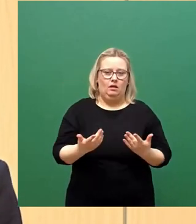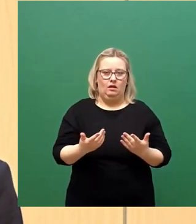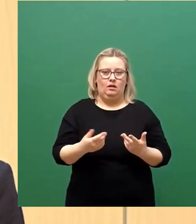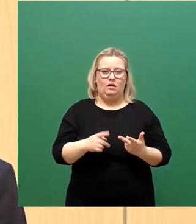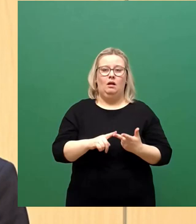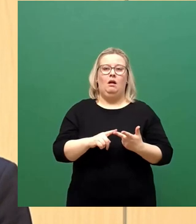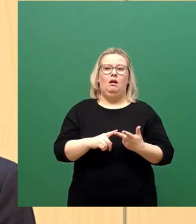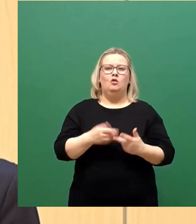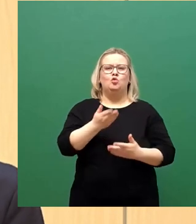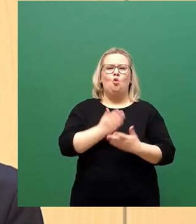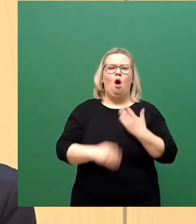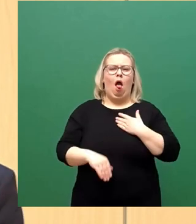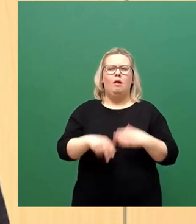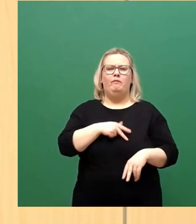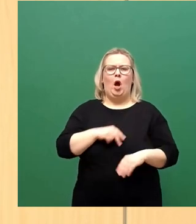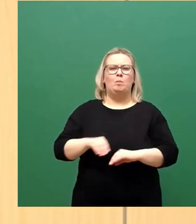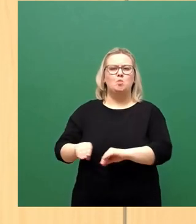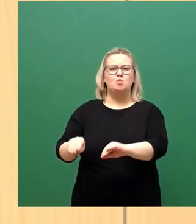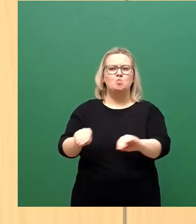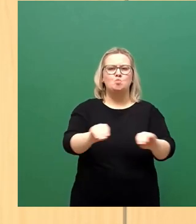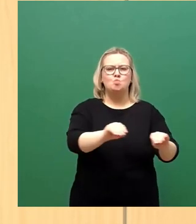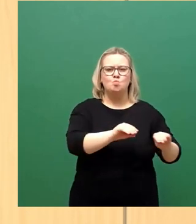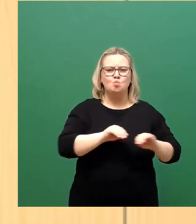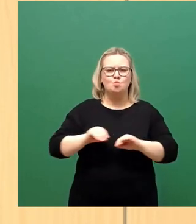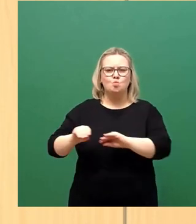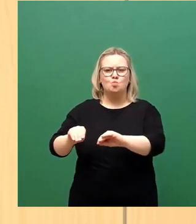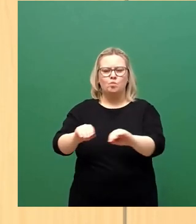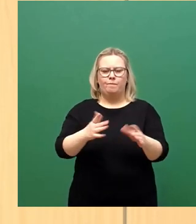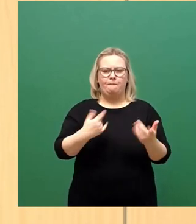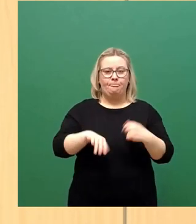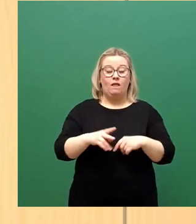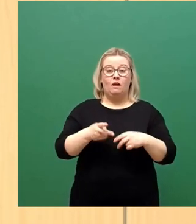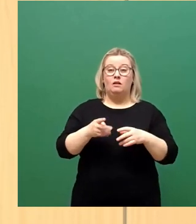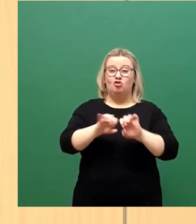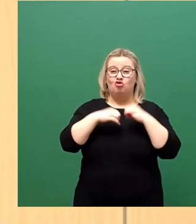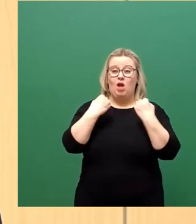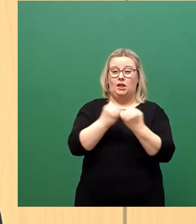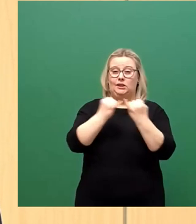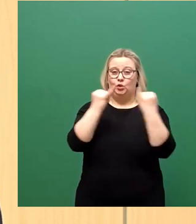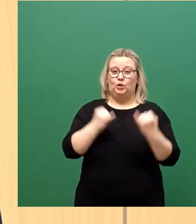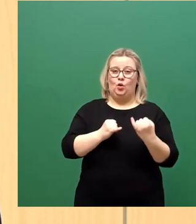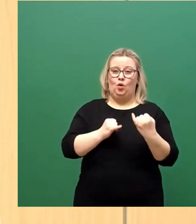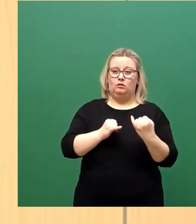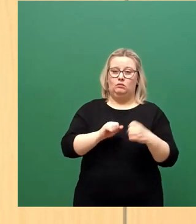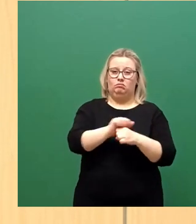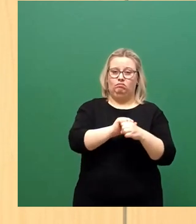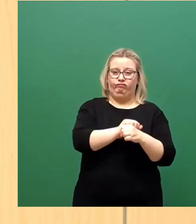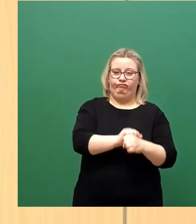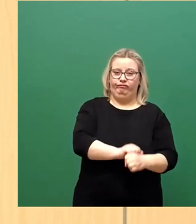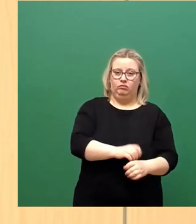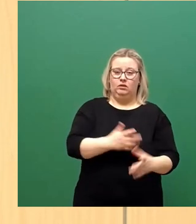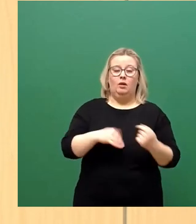streuen, staatliche Institutionen verächtlich machen, Verantwortungsträger